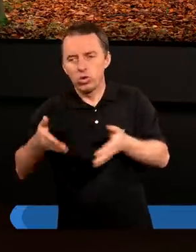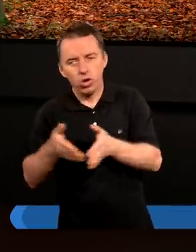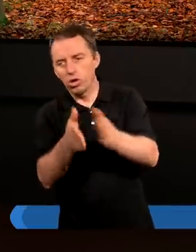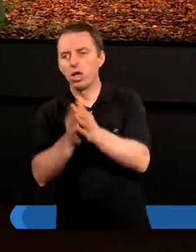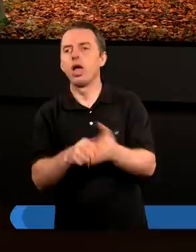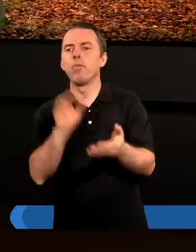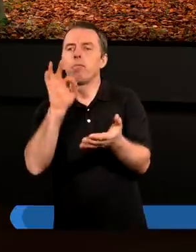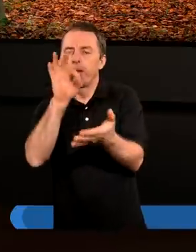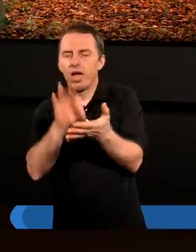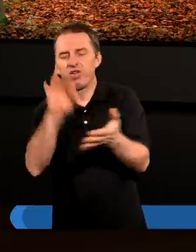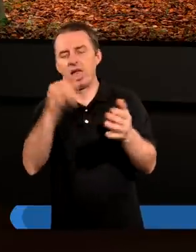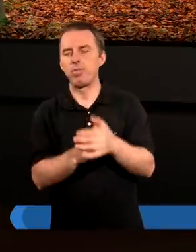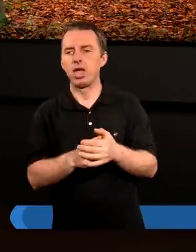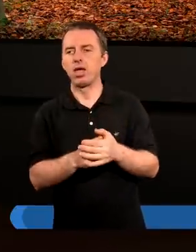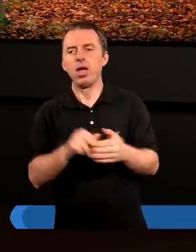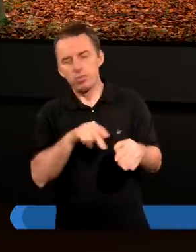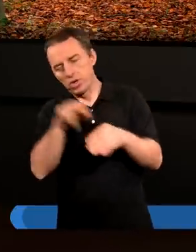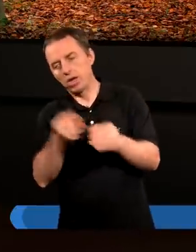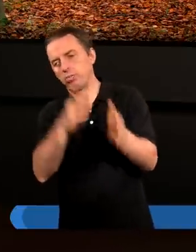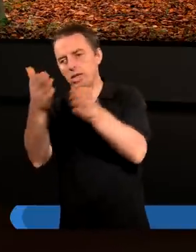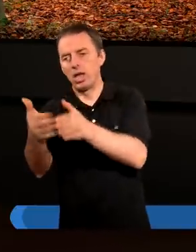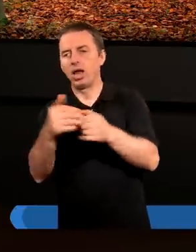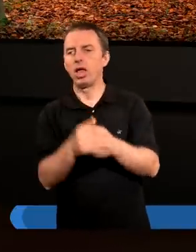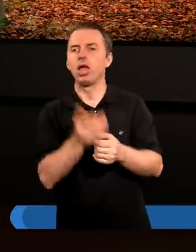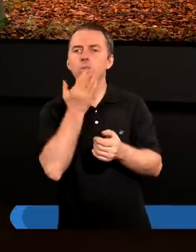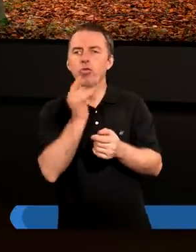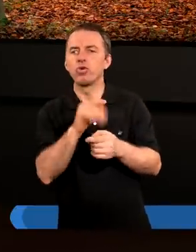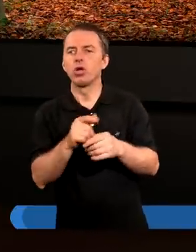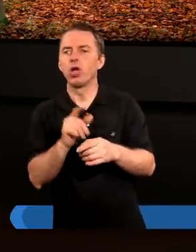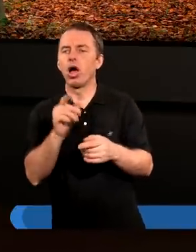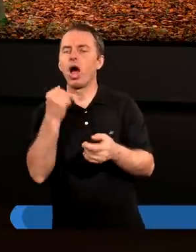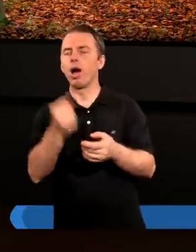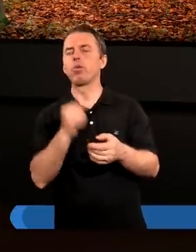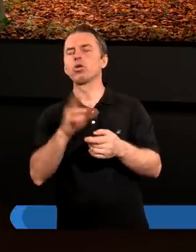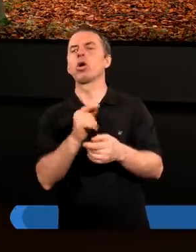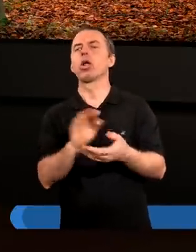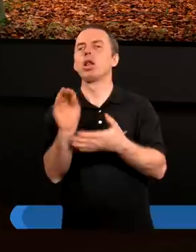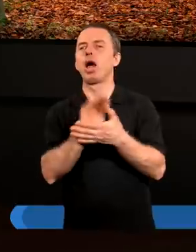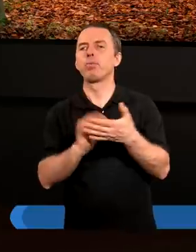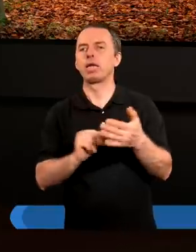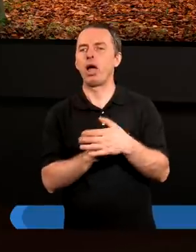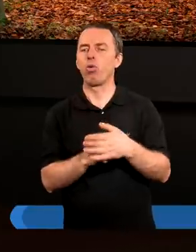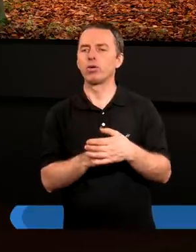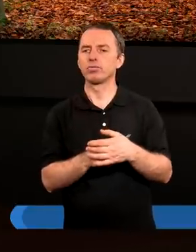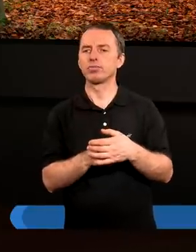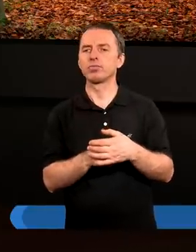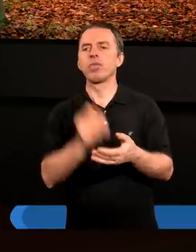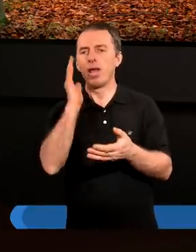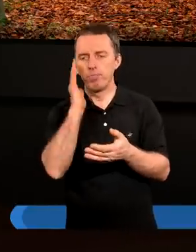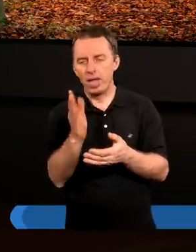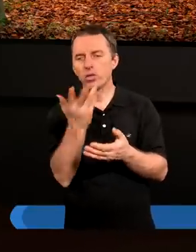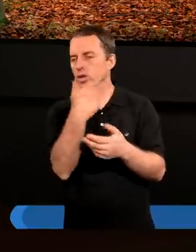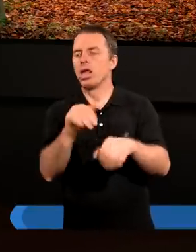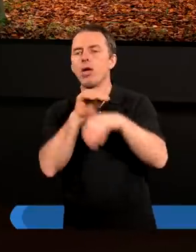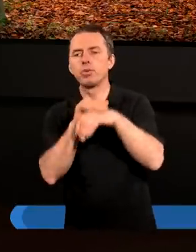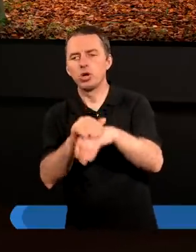pewnymi. Przejdźmy dalej. Gdy mówiąc apostoł Paweł, gdy napisał będąc